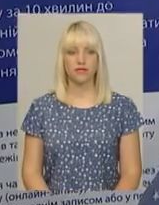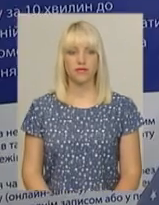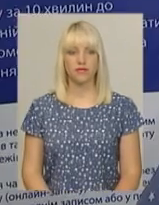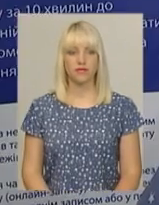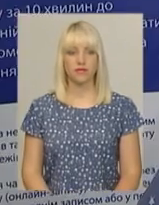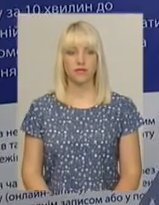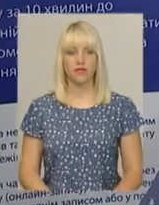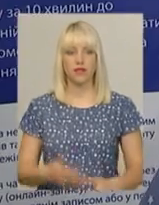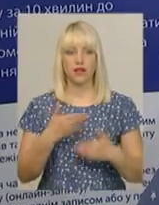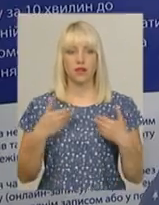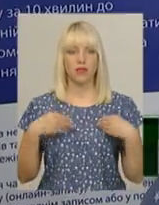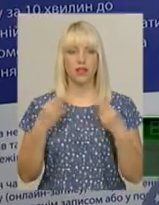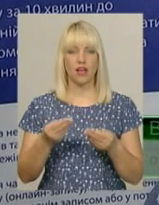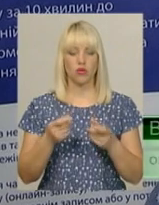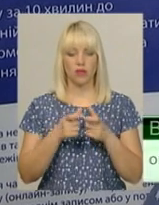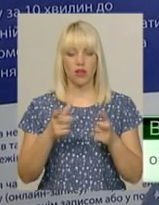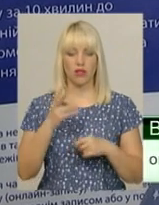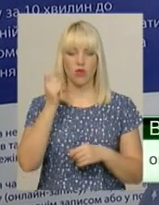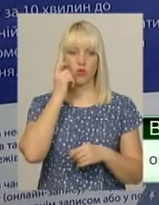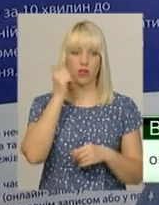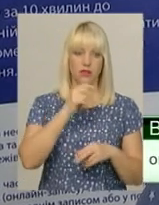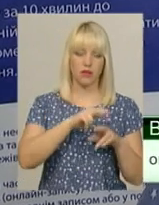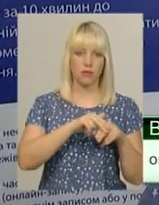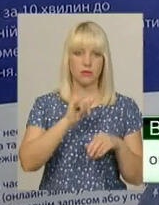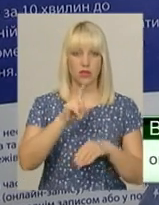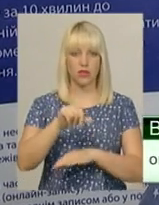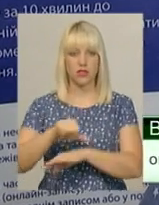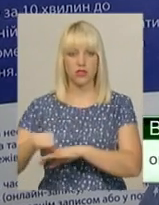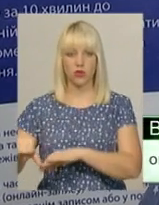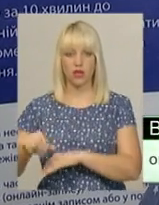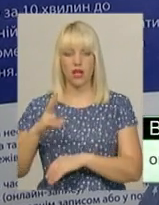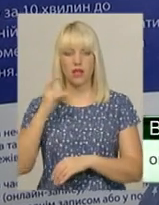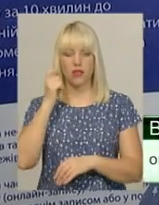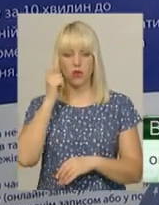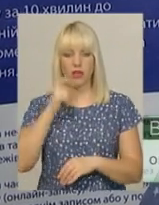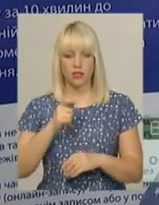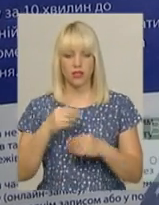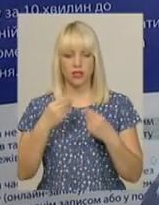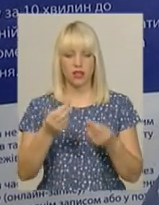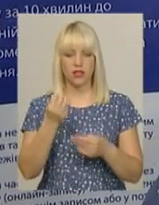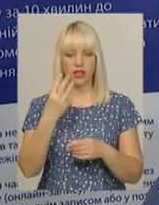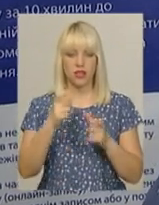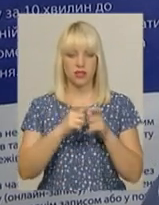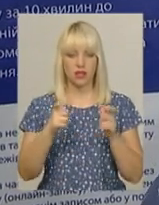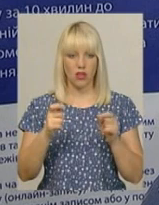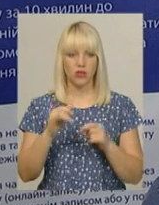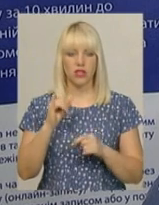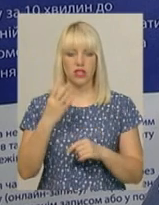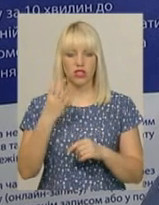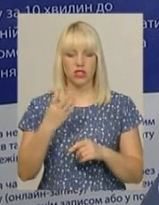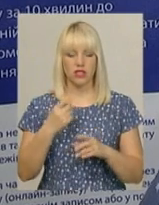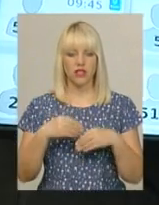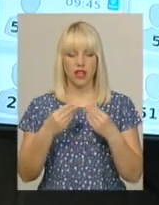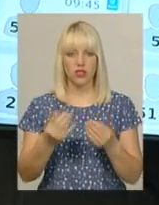Ми видаємо талони на український паспорт і на закордонний. На український видається до 13 талонів, плюс 4 талони видається